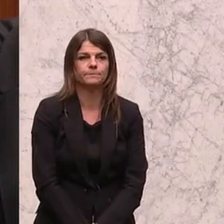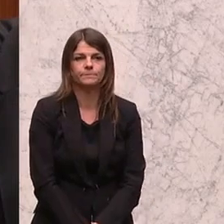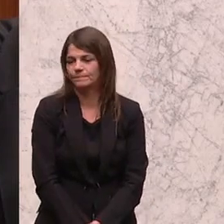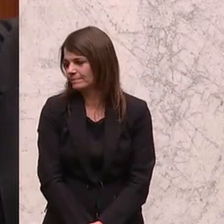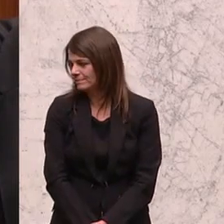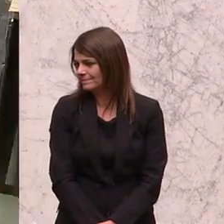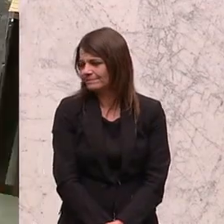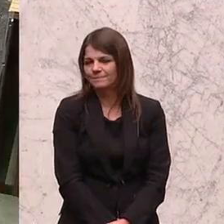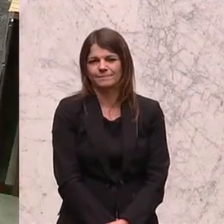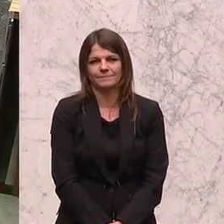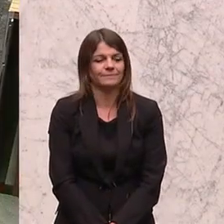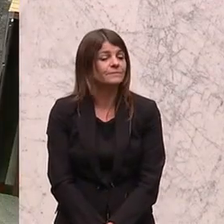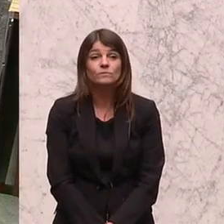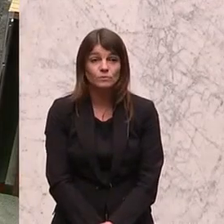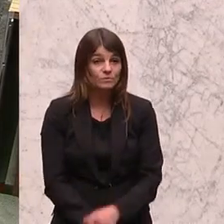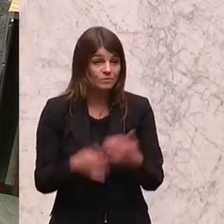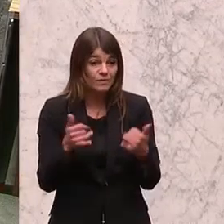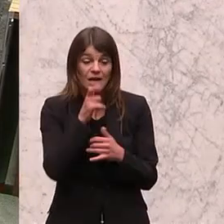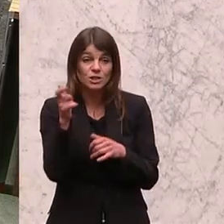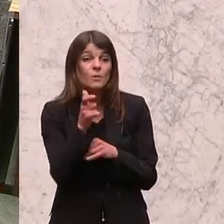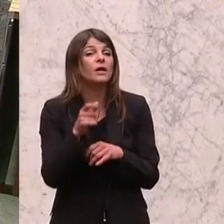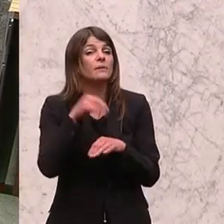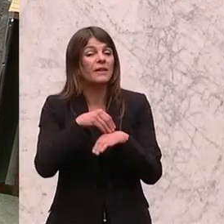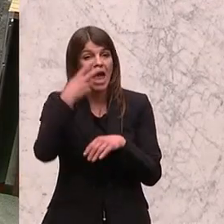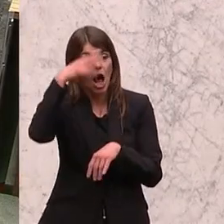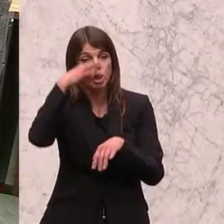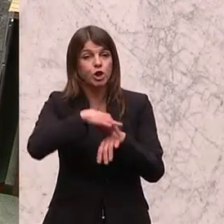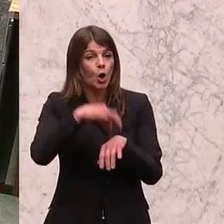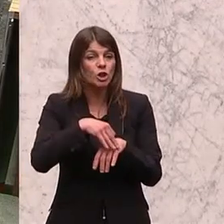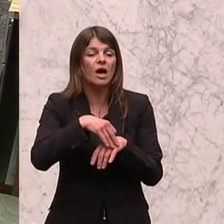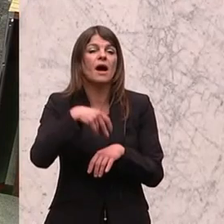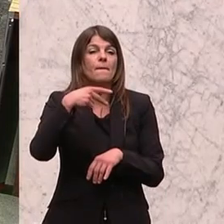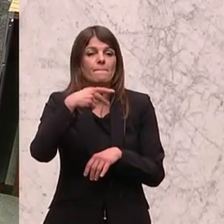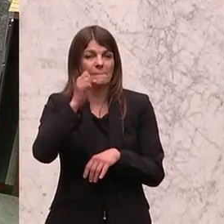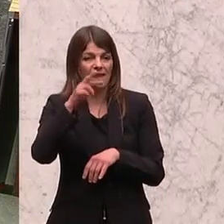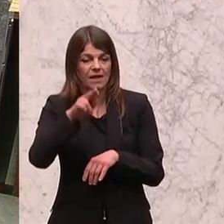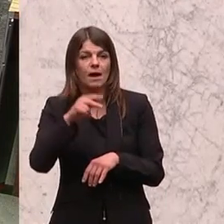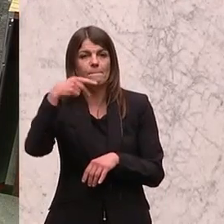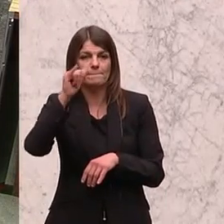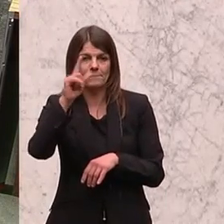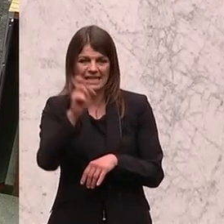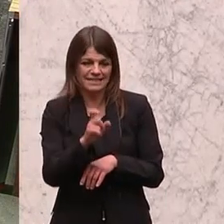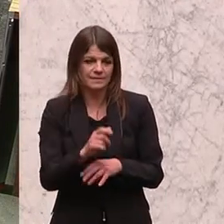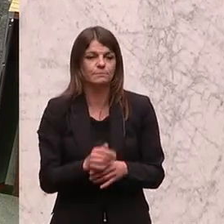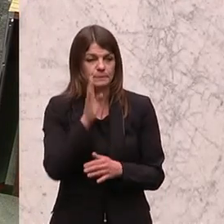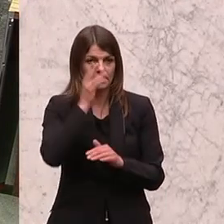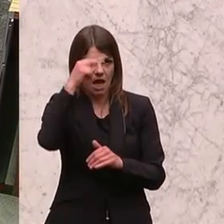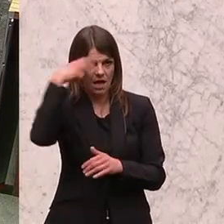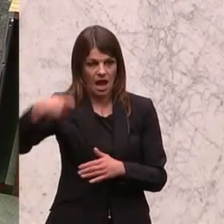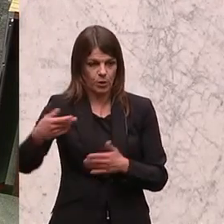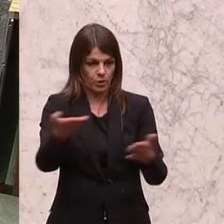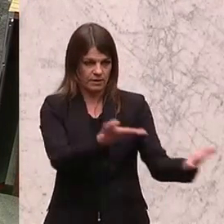Es gehe um den Begriff Vertrauen. Wenn das Vertrauen verloren gegangen ist, müsse es zu einem vernünftigen Ende kommen, so Wolfgang